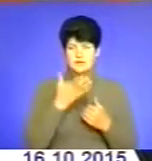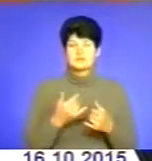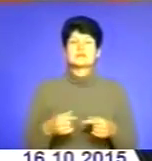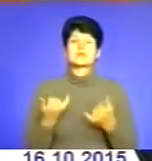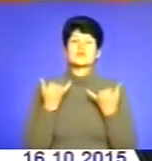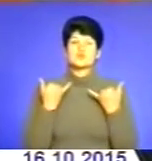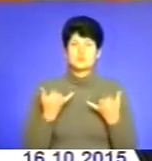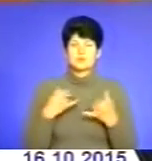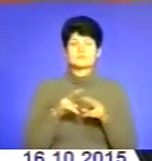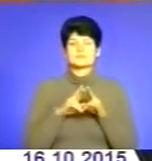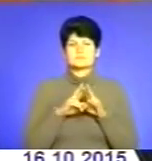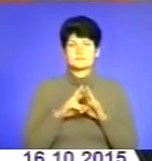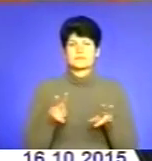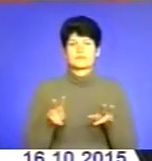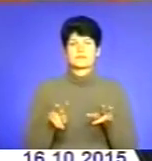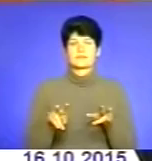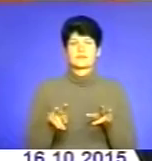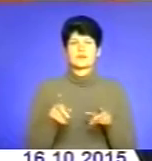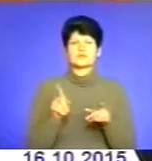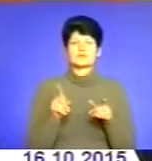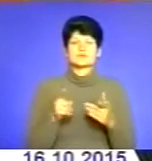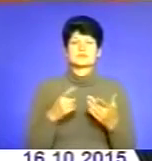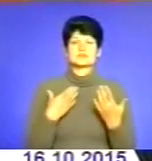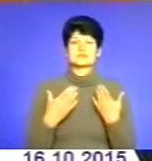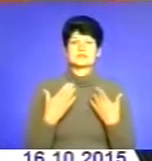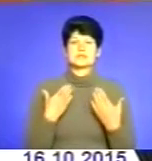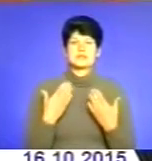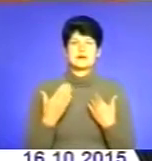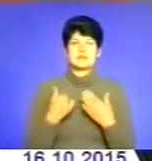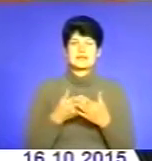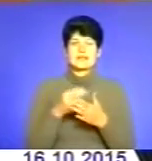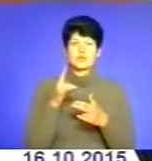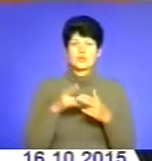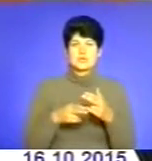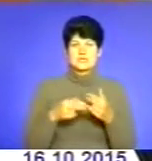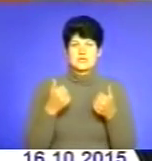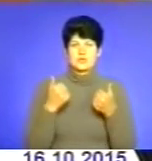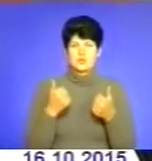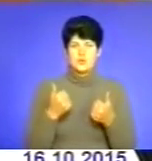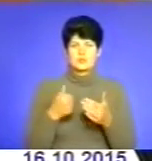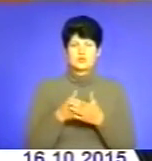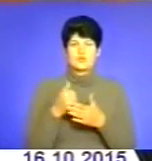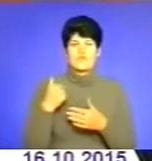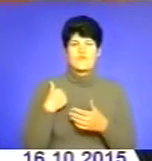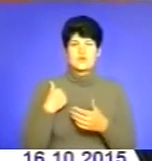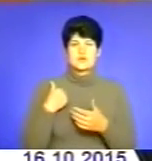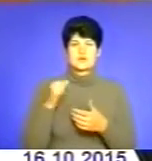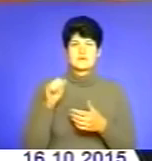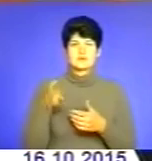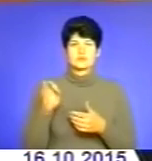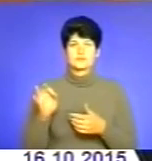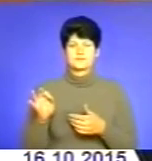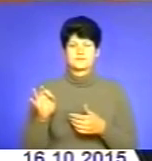сьогодні таке ж саме щось ставлення не до кінця добре до воїнів АТО,